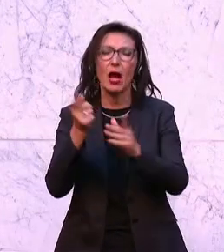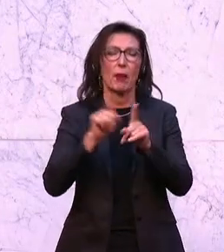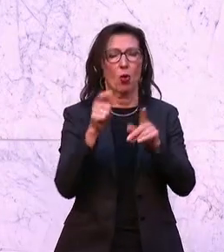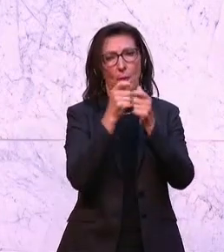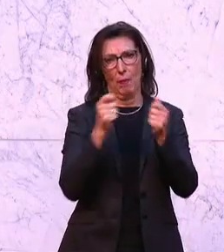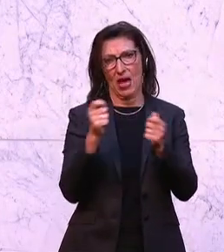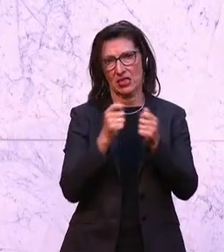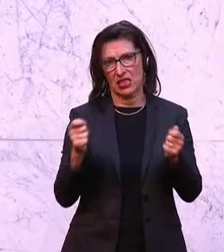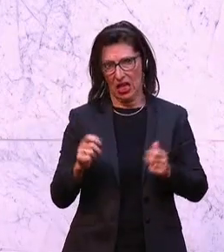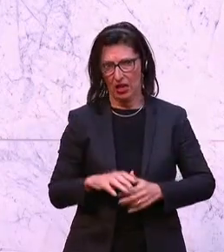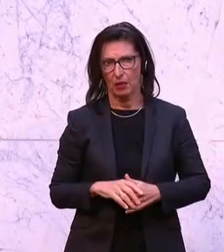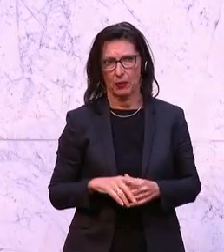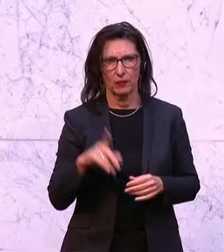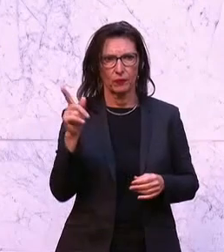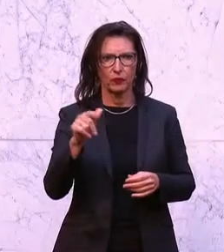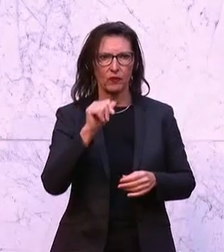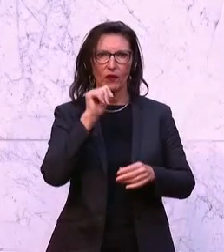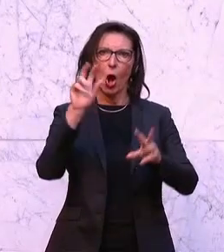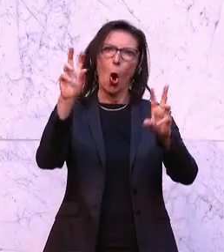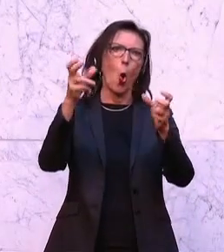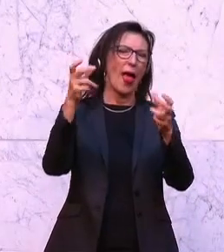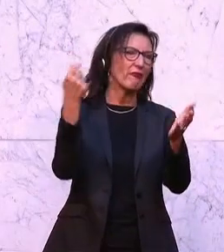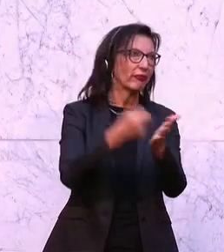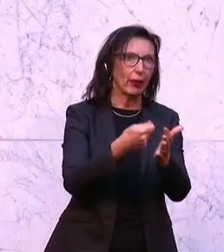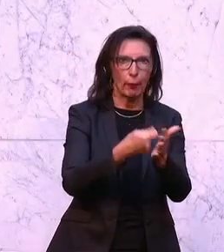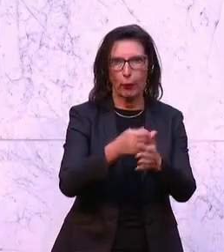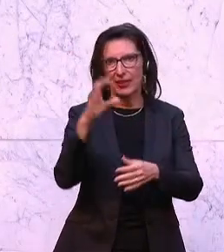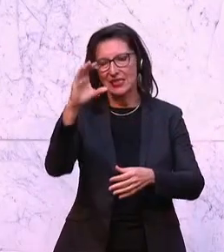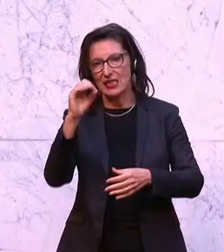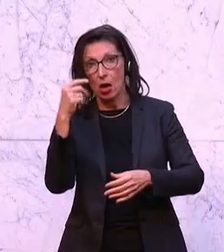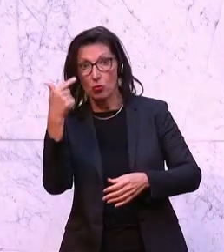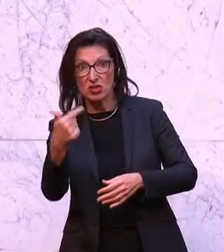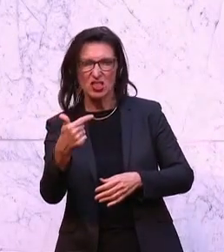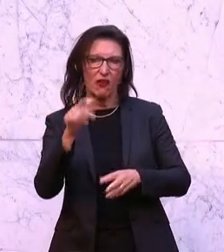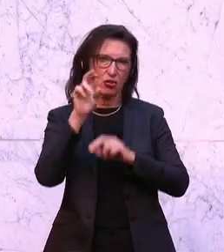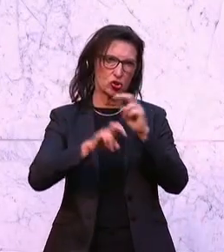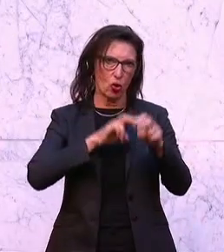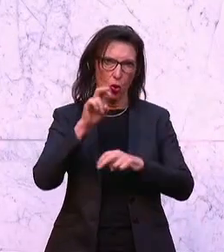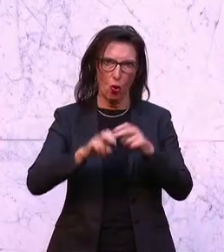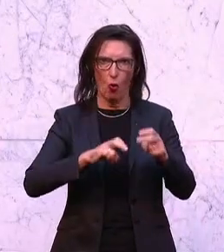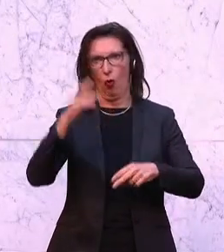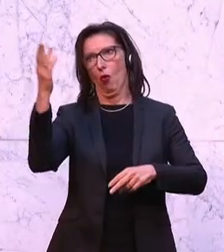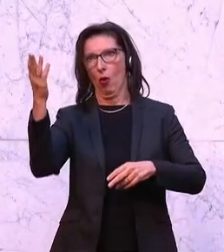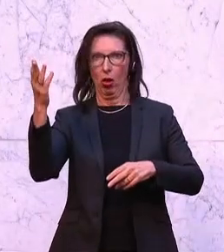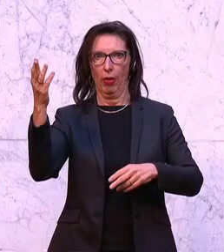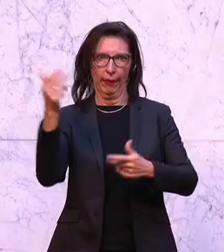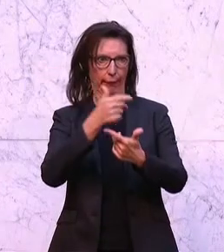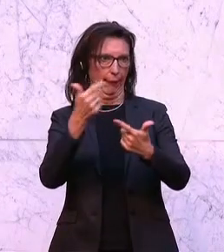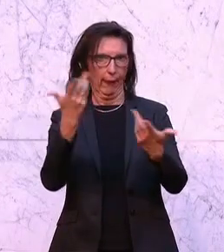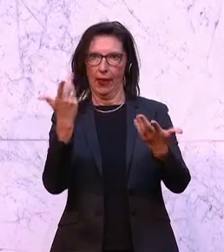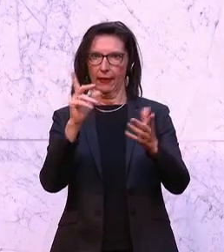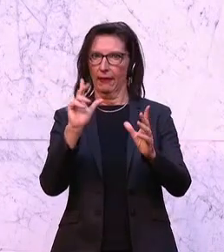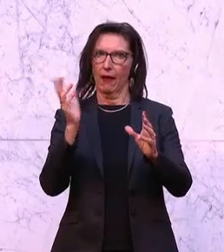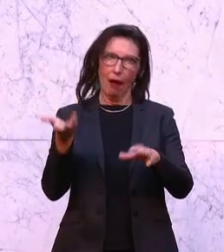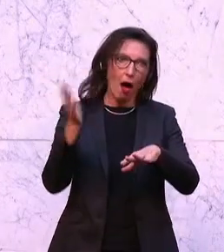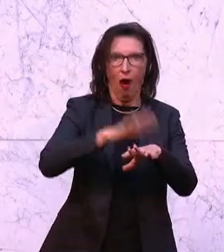nicht kontraproduktiv von der ORF-Gebühr bis zur CO2-Steuer und anderen Dingen die Bevölkerung noch mehr zu belasten.